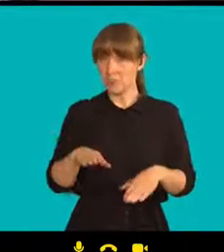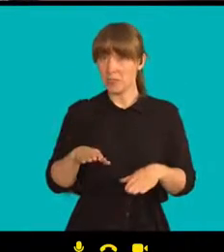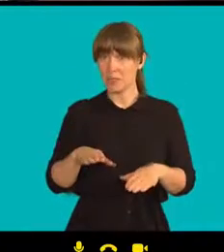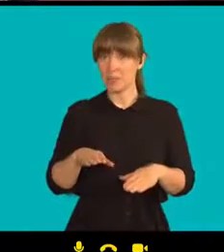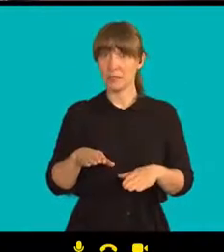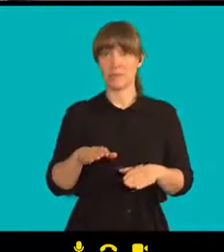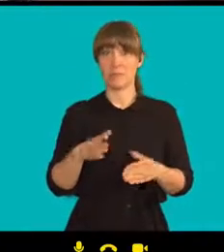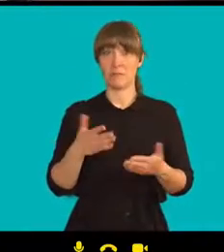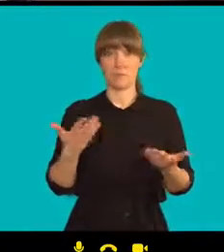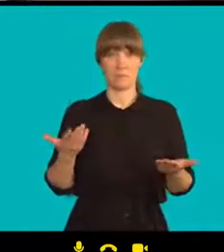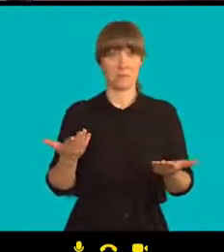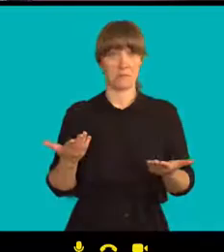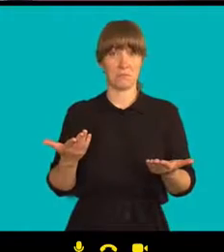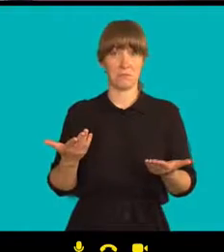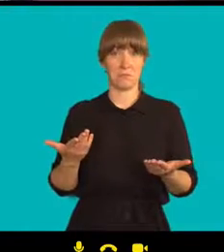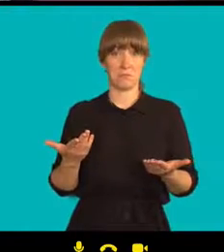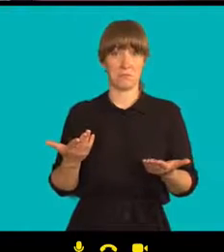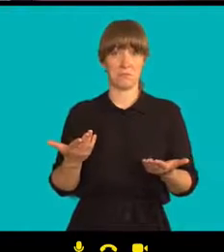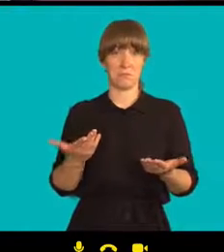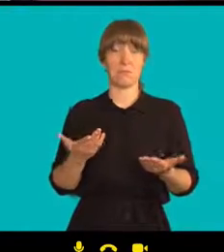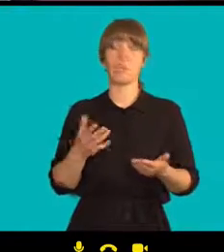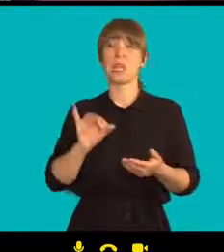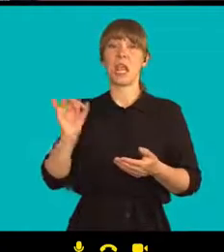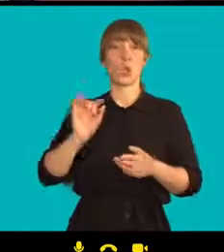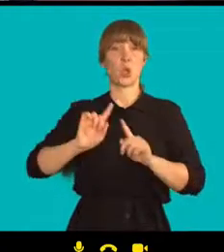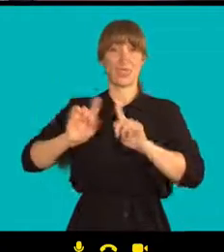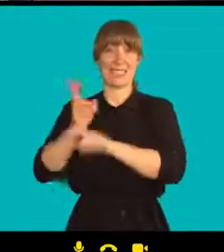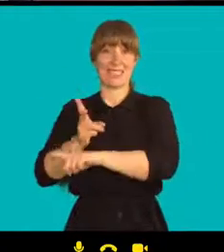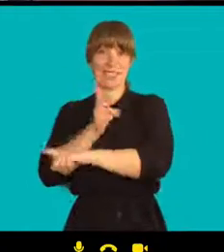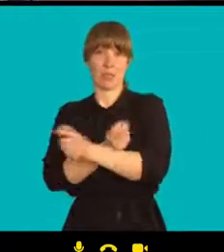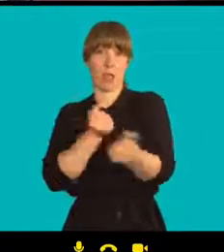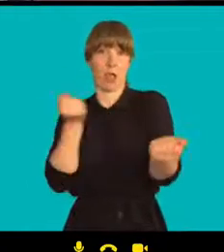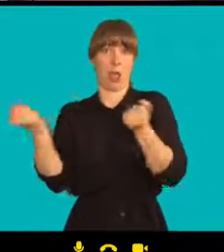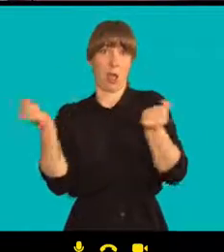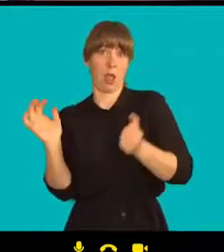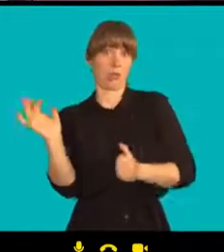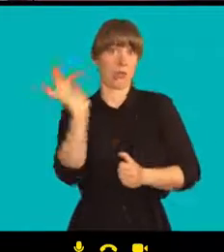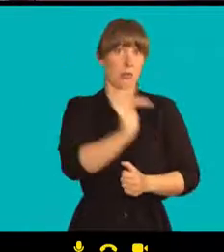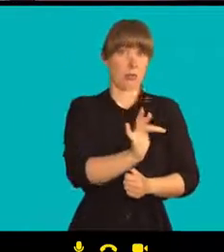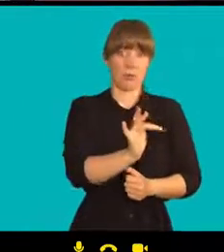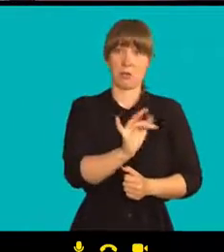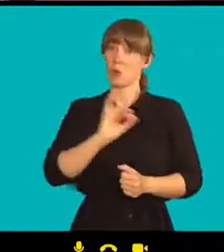v režii cížího státu, ne Běloruské veřejnosti.